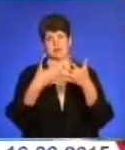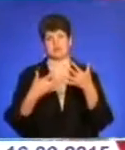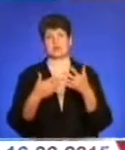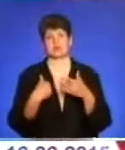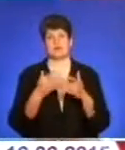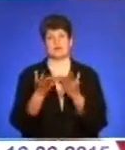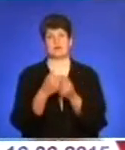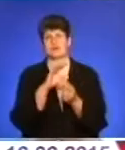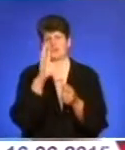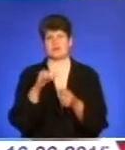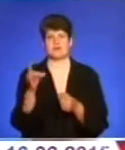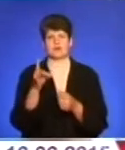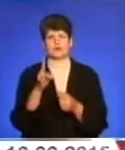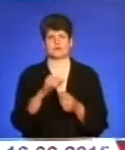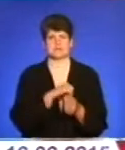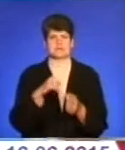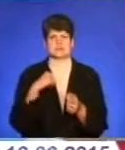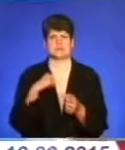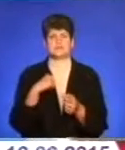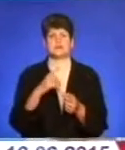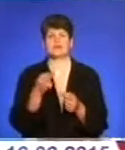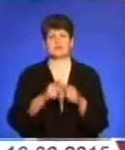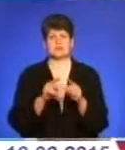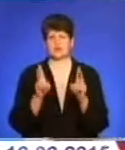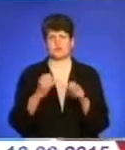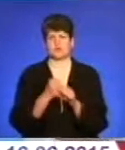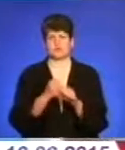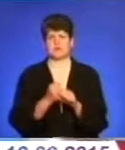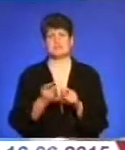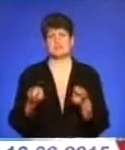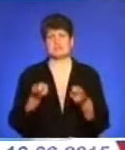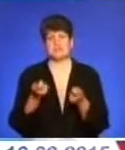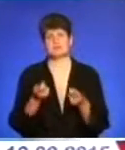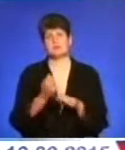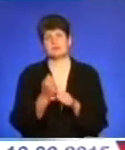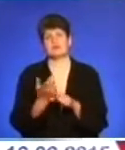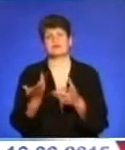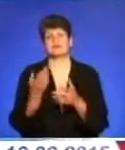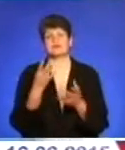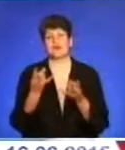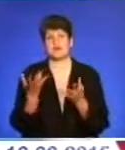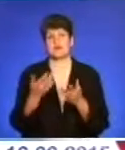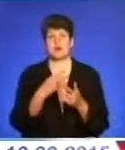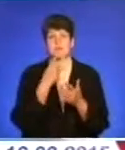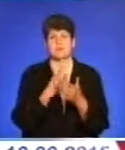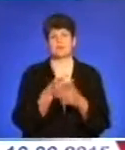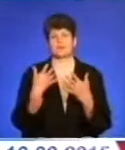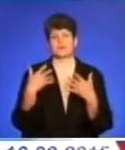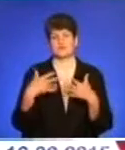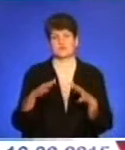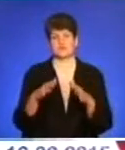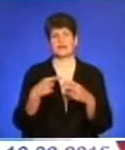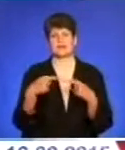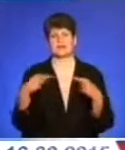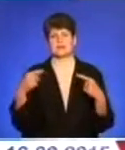на весь район. Сам. Це не робить адміністрація, не робить ради, не робили. Адміністрація б зробила, би їм треба, але інші справи. Я бачу, що робиться по всьому. Різні